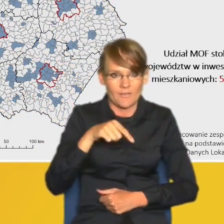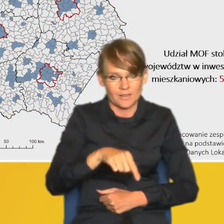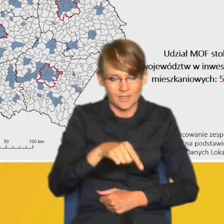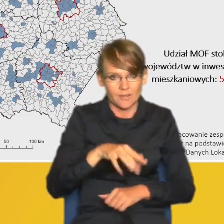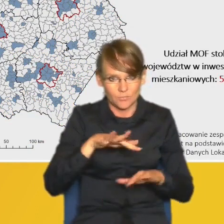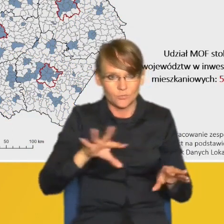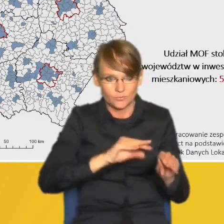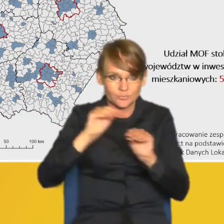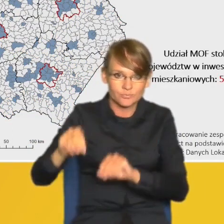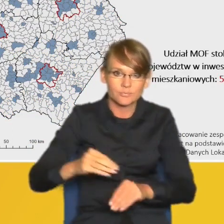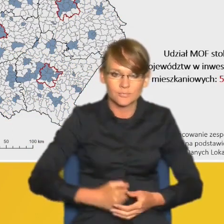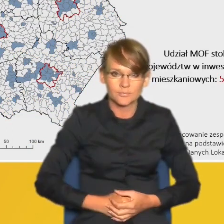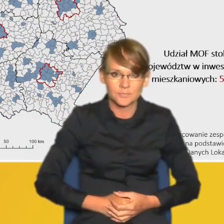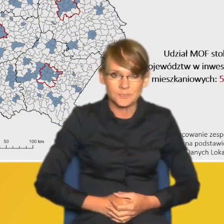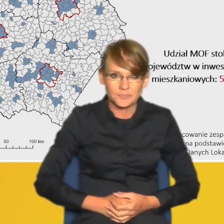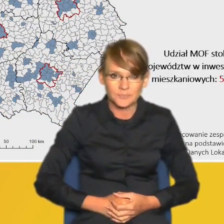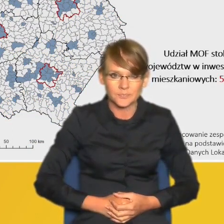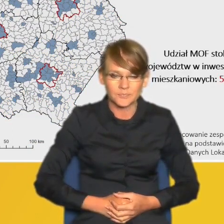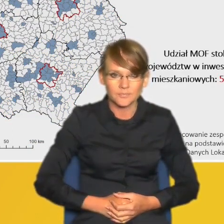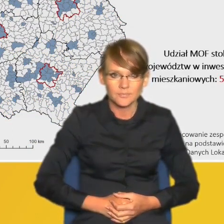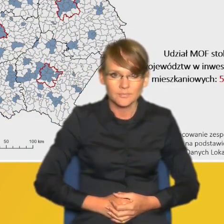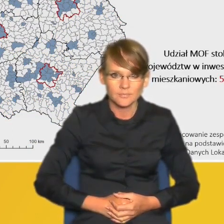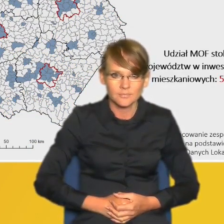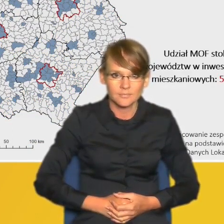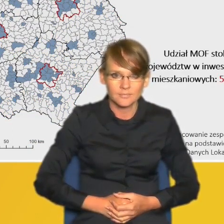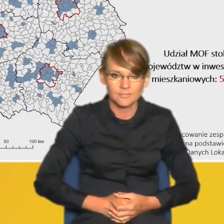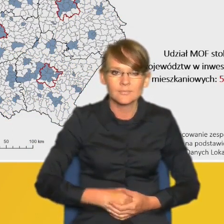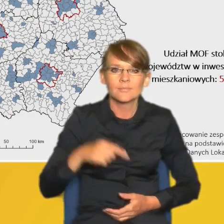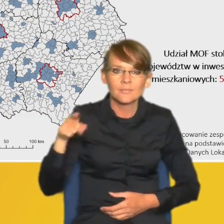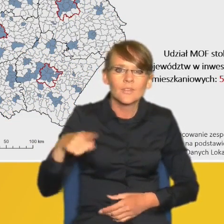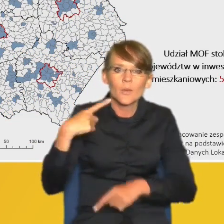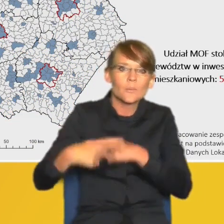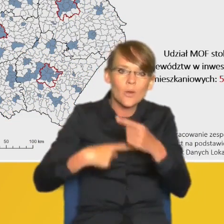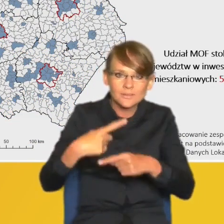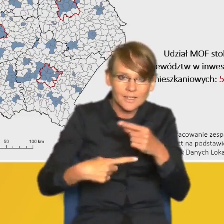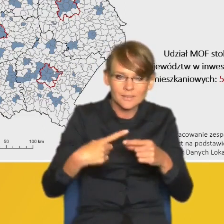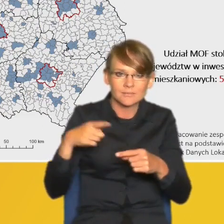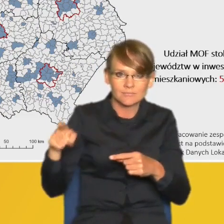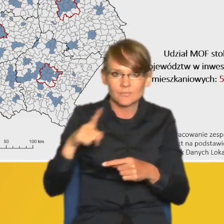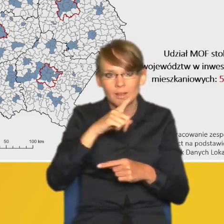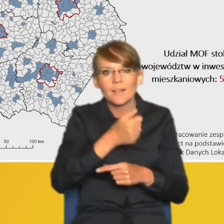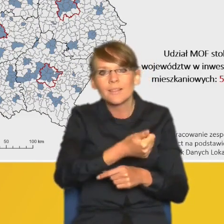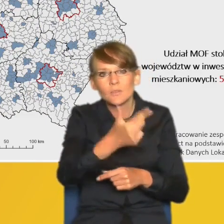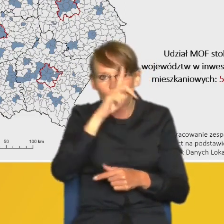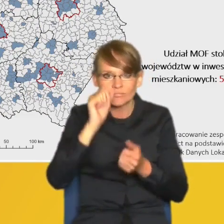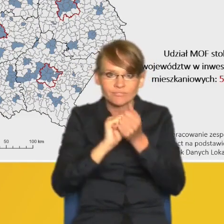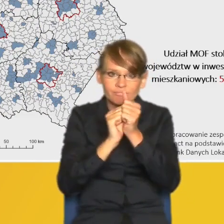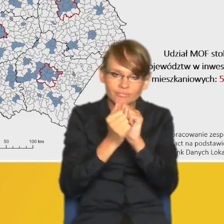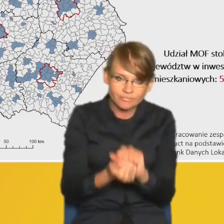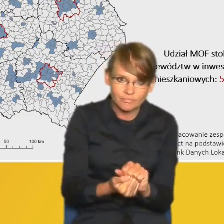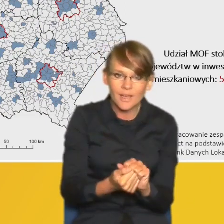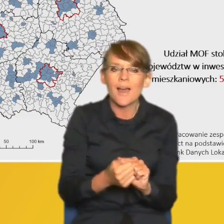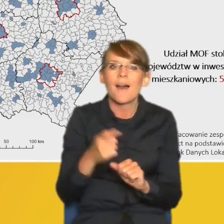Kończąc wątek procesów demograficznych, warto teraz się zastanowić, czy te procesy